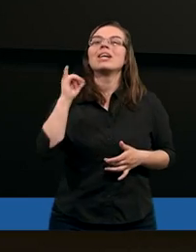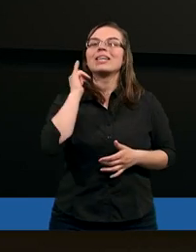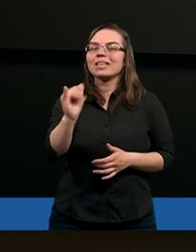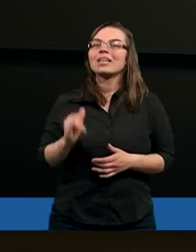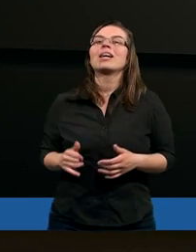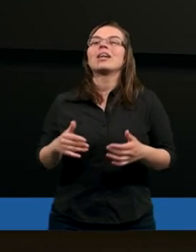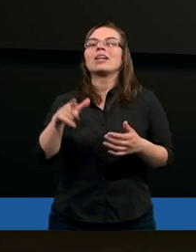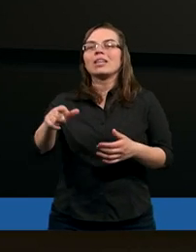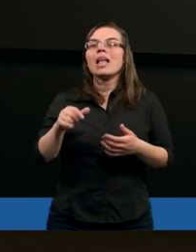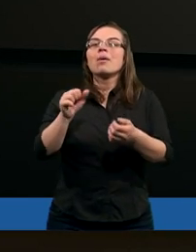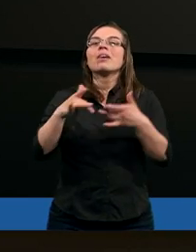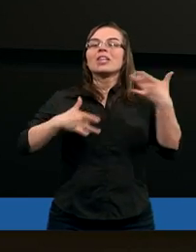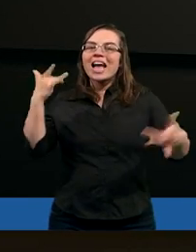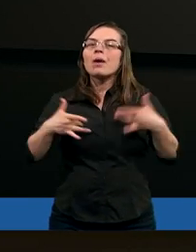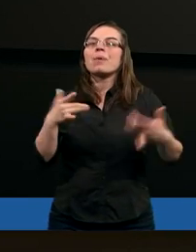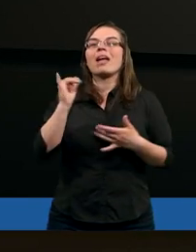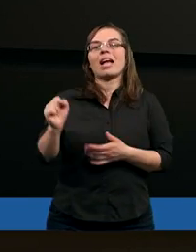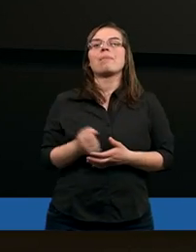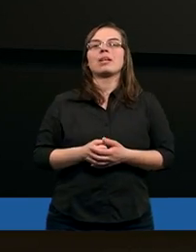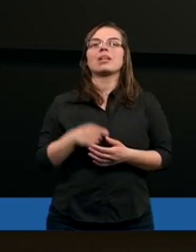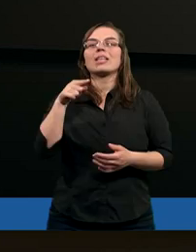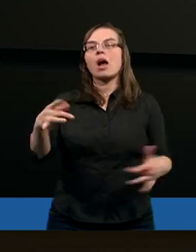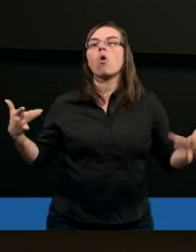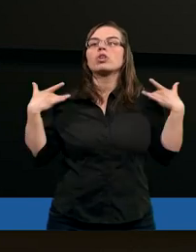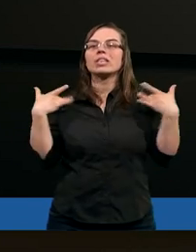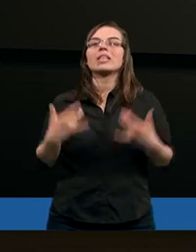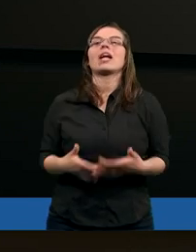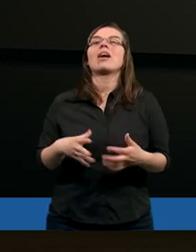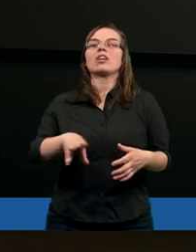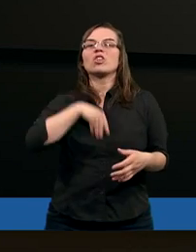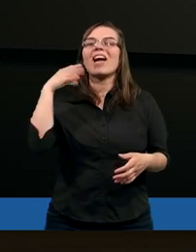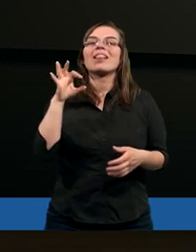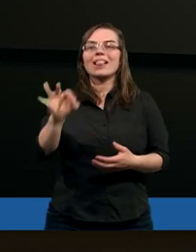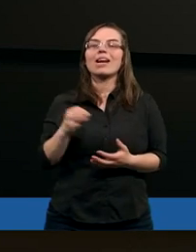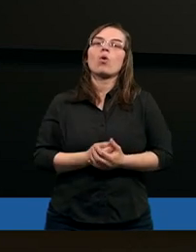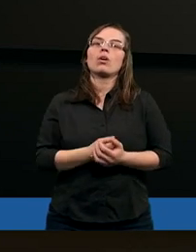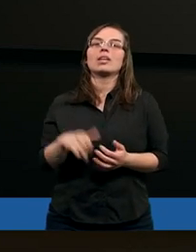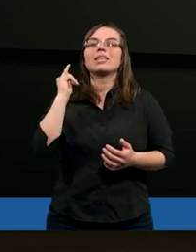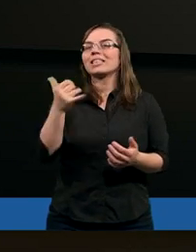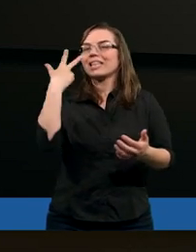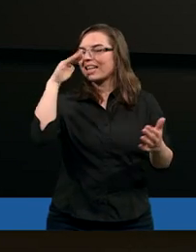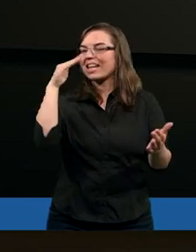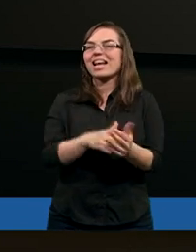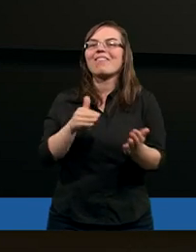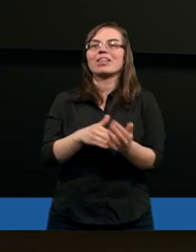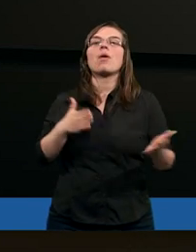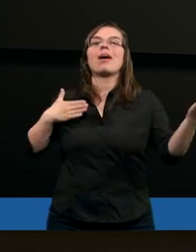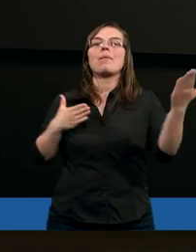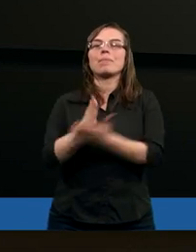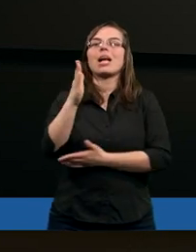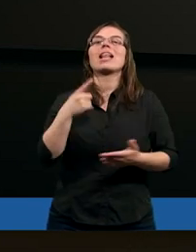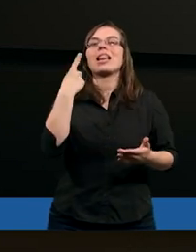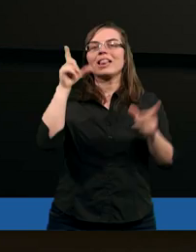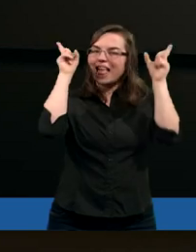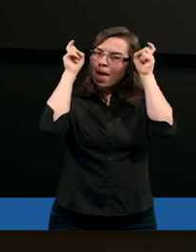i zwieńczeniem tych cierpień, tego życia świętego i znienawidzonego